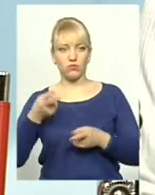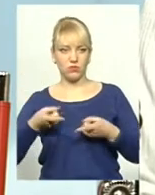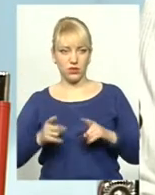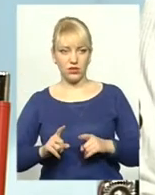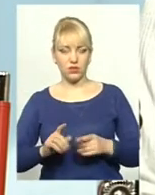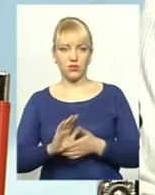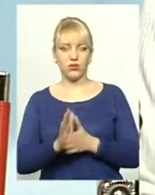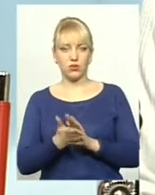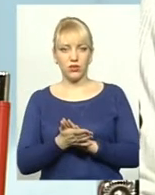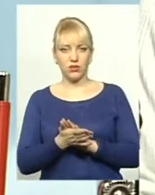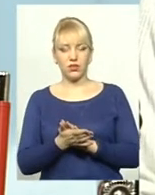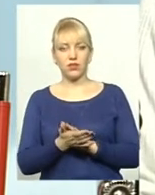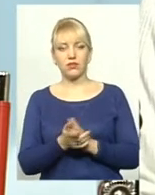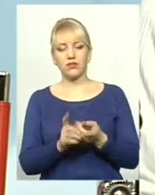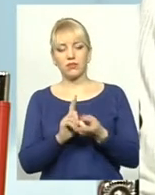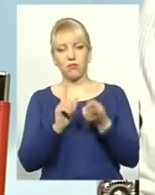ситуація змінилась.